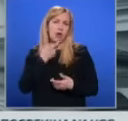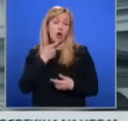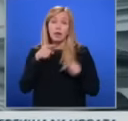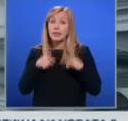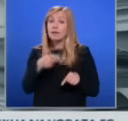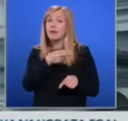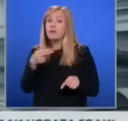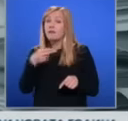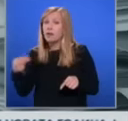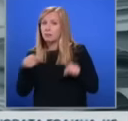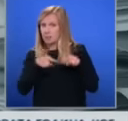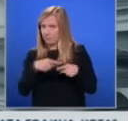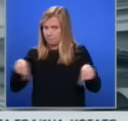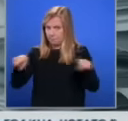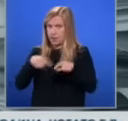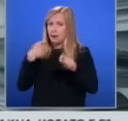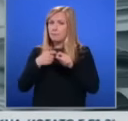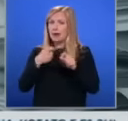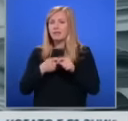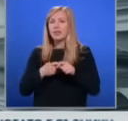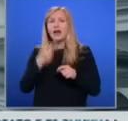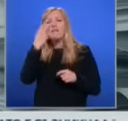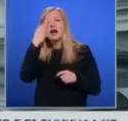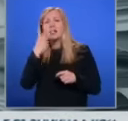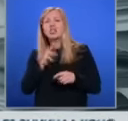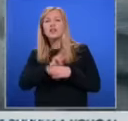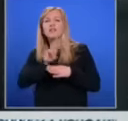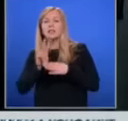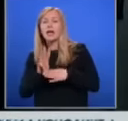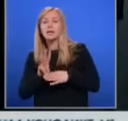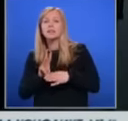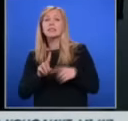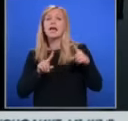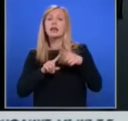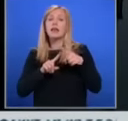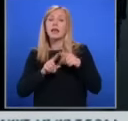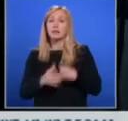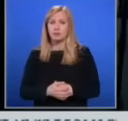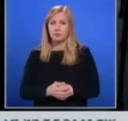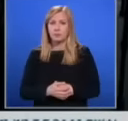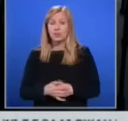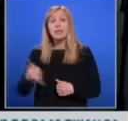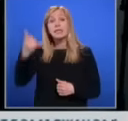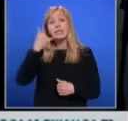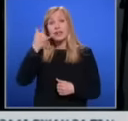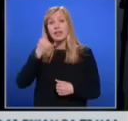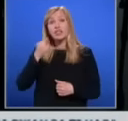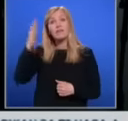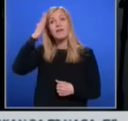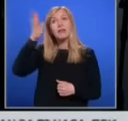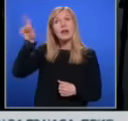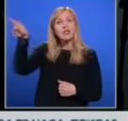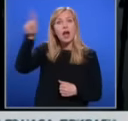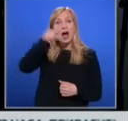компании правят пълшив сайт за трейдинг. И основно се звънеше в страни, които